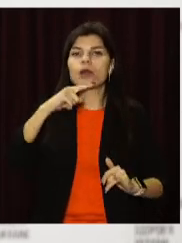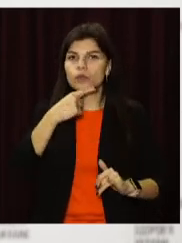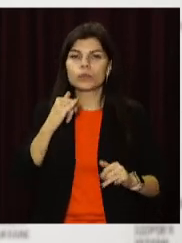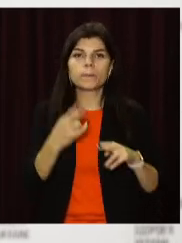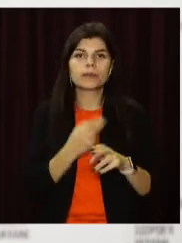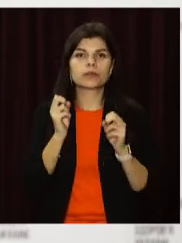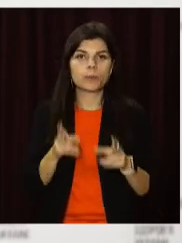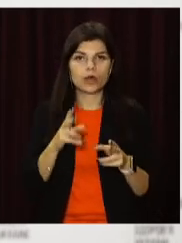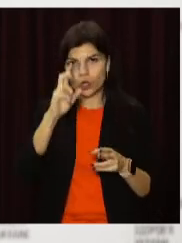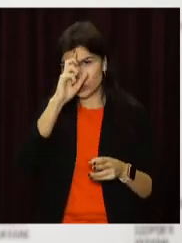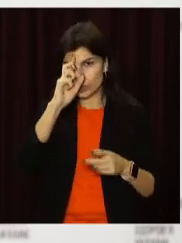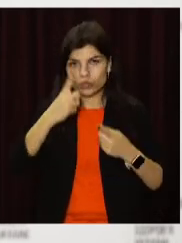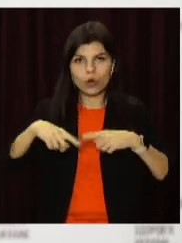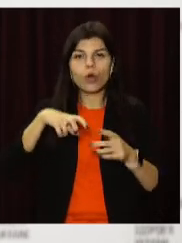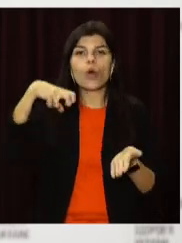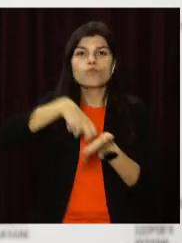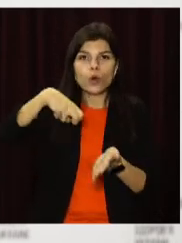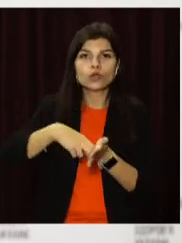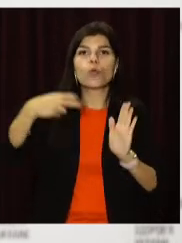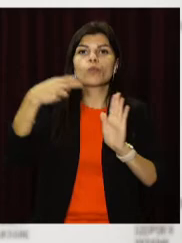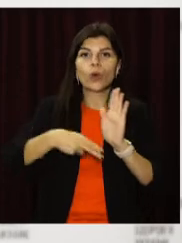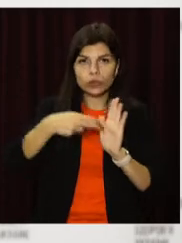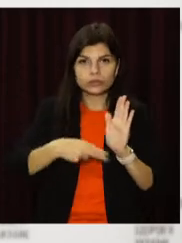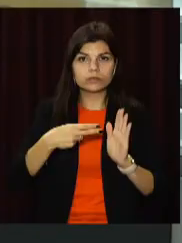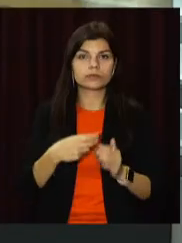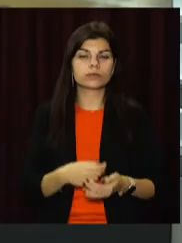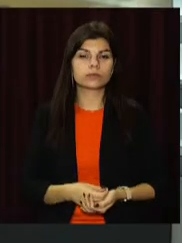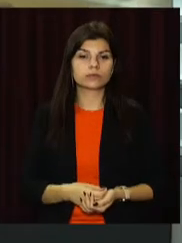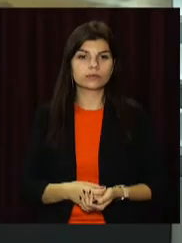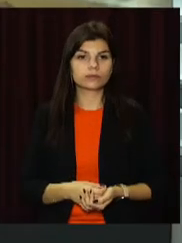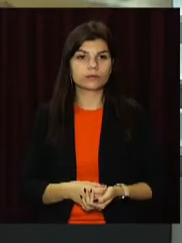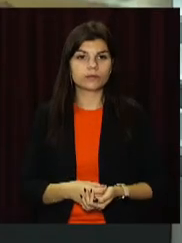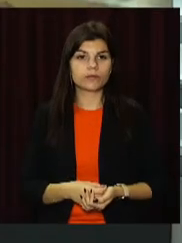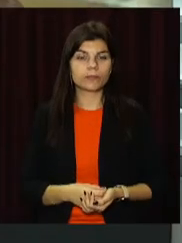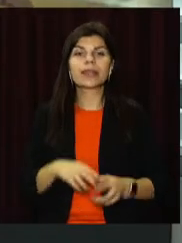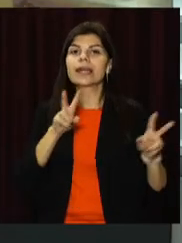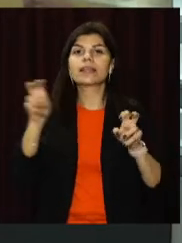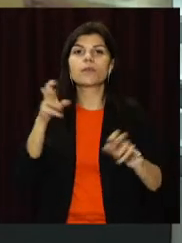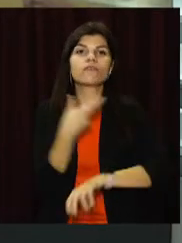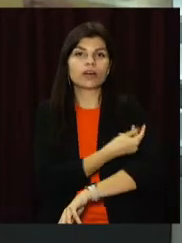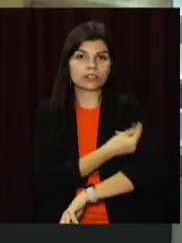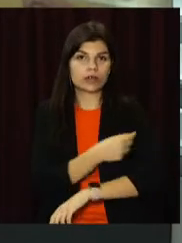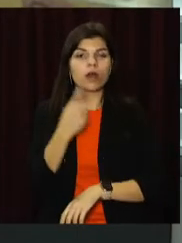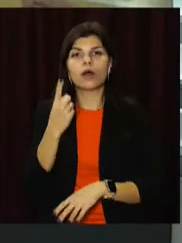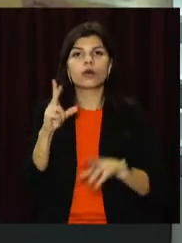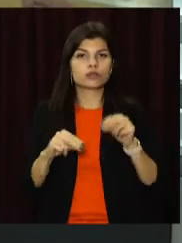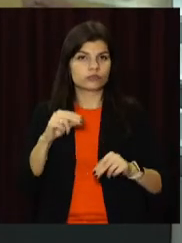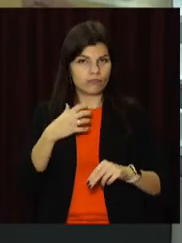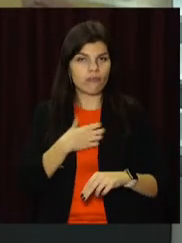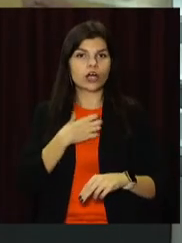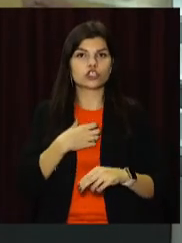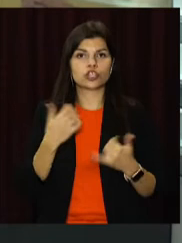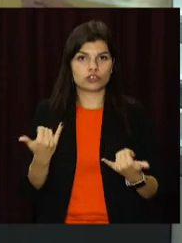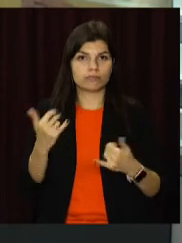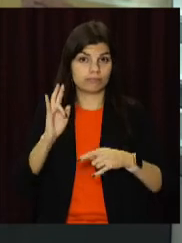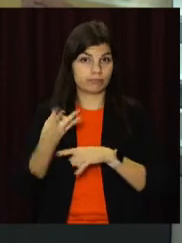безпеки держави. Укрпошта, Укрзалізниця. Тема вакцинації наразі одна з найактуальніших у